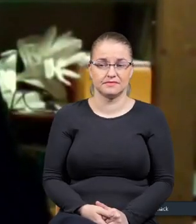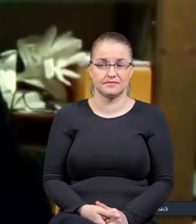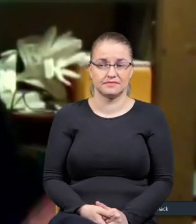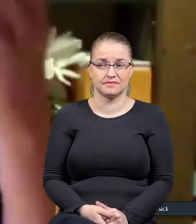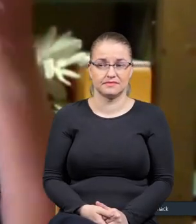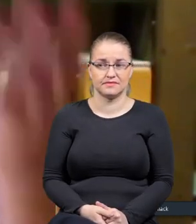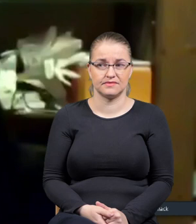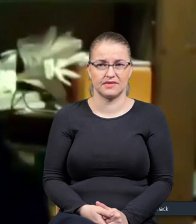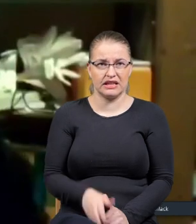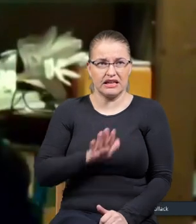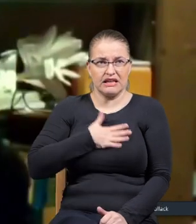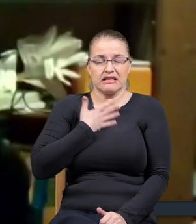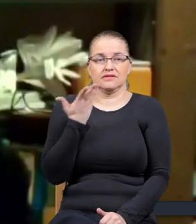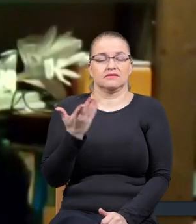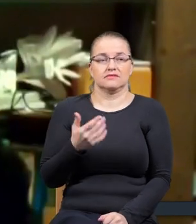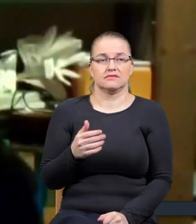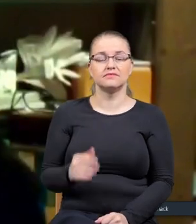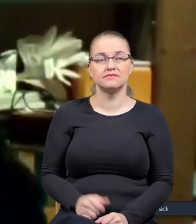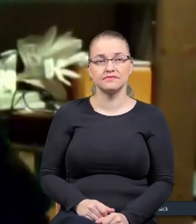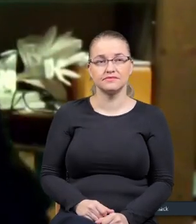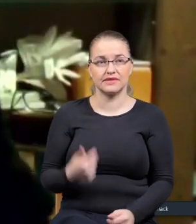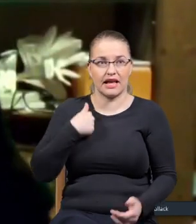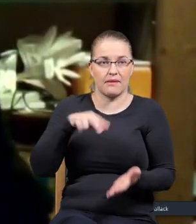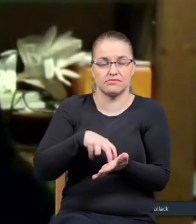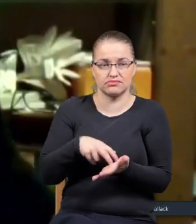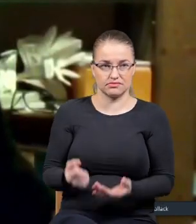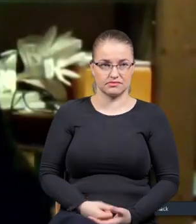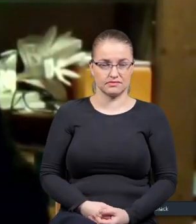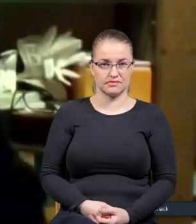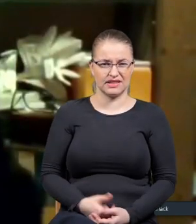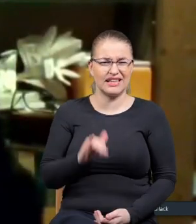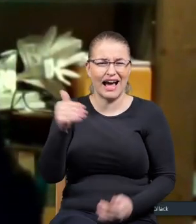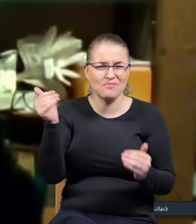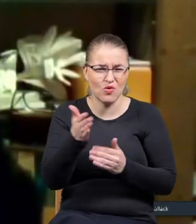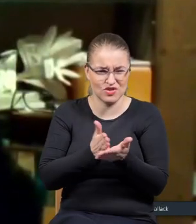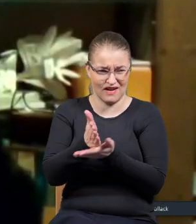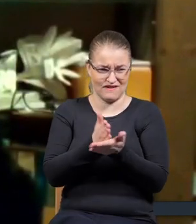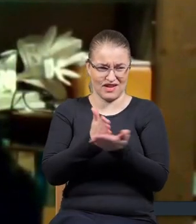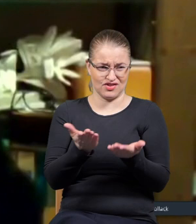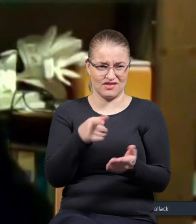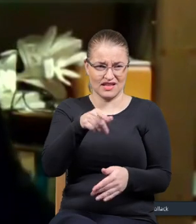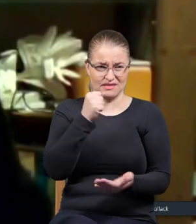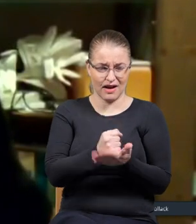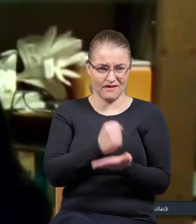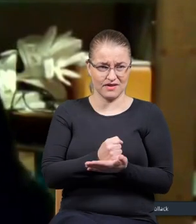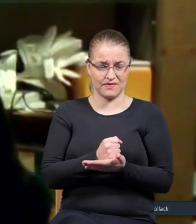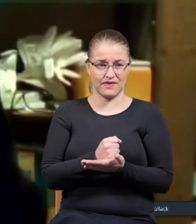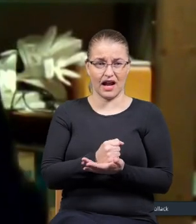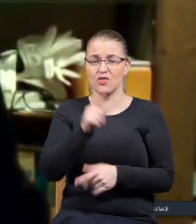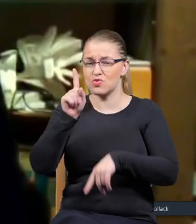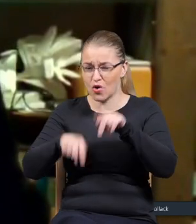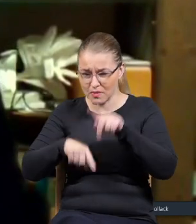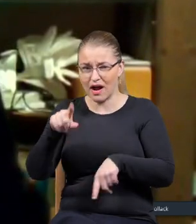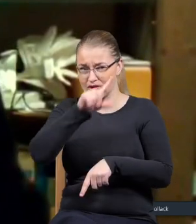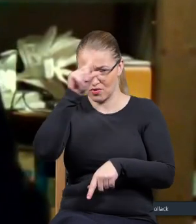że włosy dębo stoją, prawda? Jak można to uwierzyć w takie sprawy? Ale normalni ludzie to